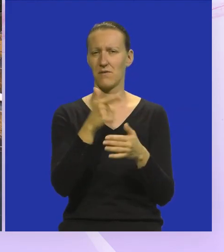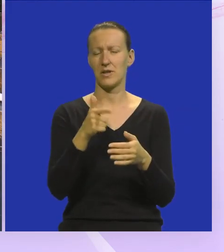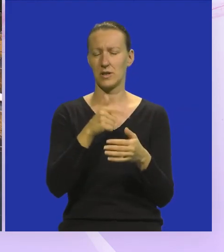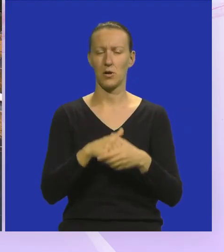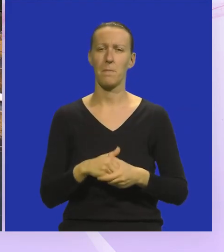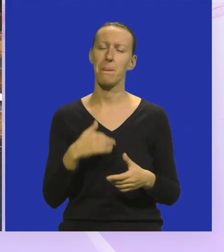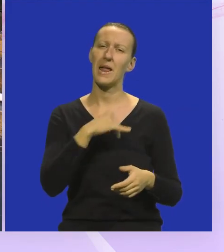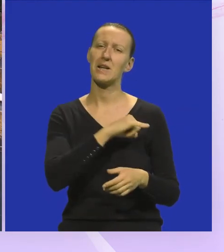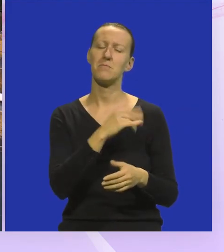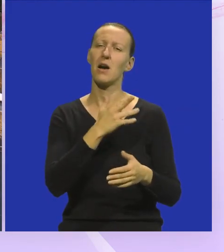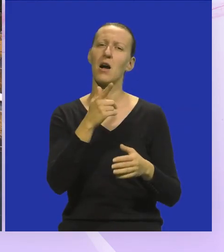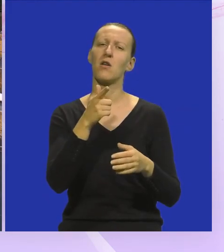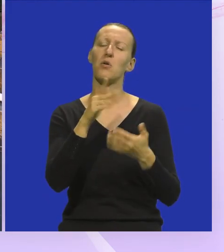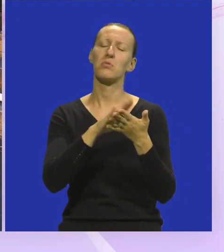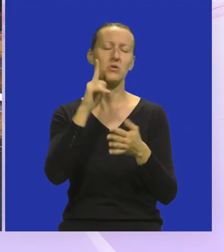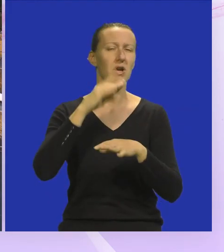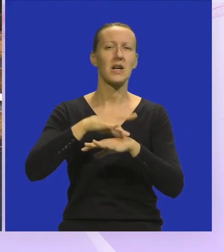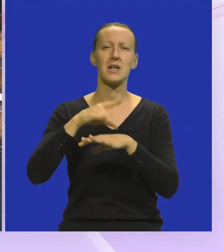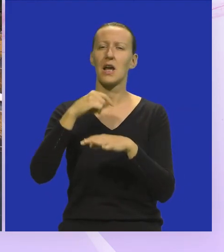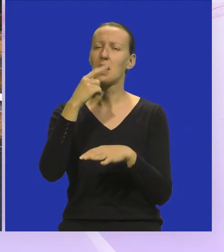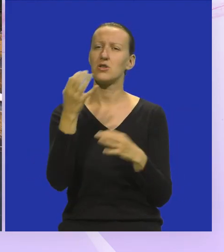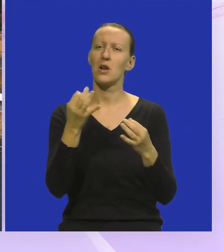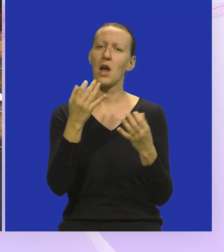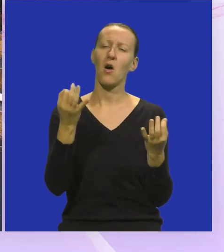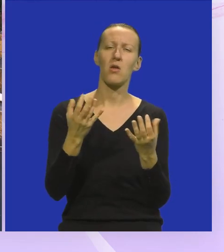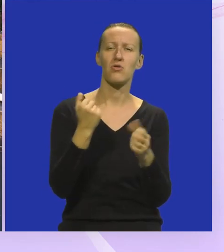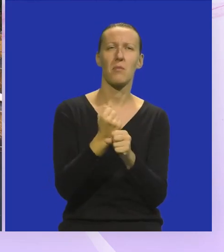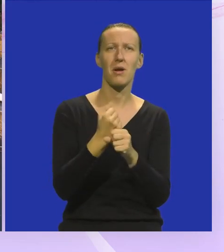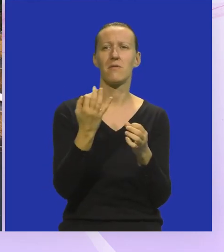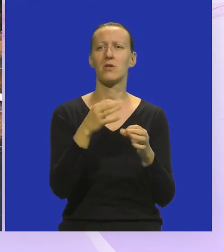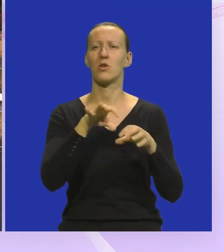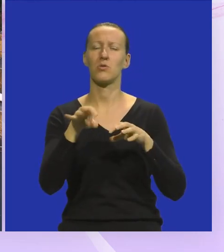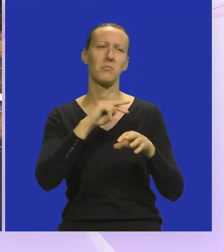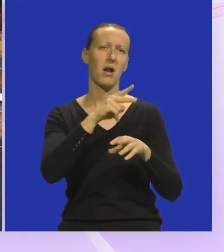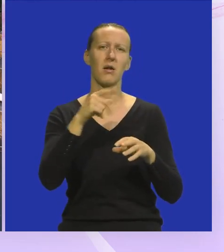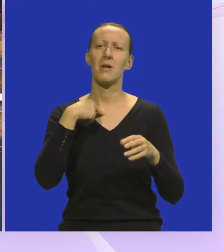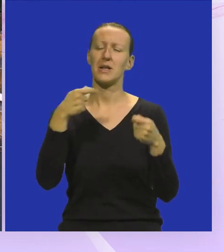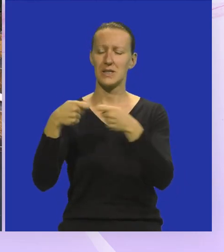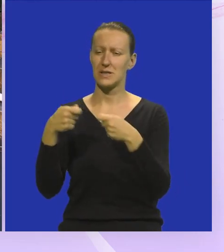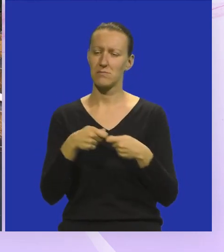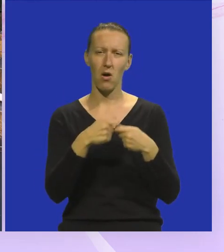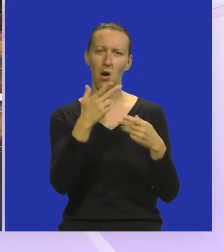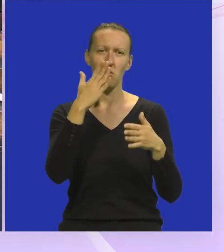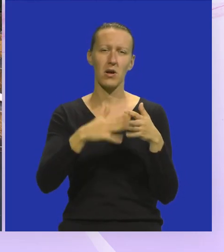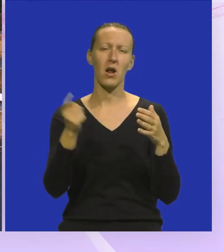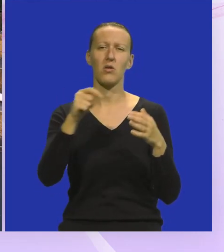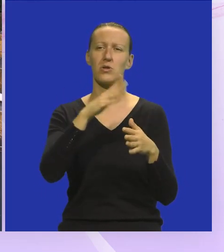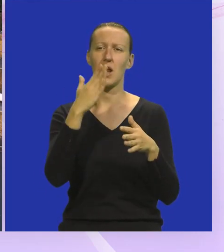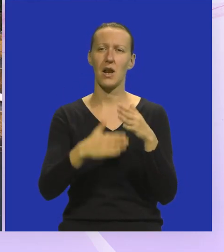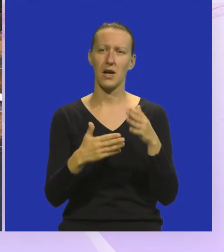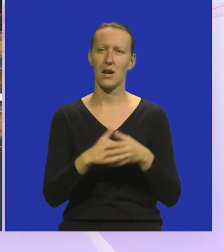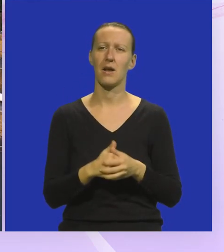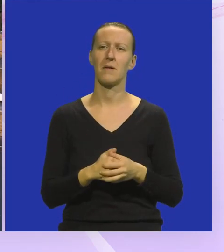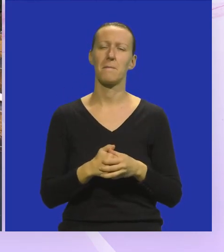Mene zanima kako su nastavile ove ideje Rekla si netko je nešto napravio, netko je nešto drugo Mene je taj spoj zanima kako na kraju dođe do tog finalnog